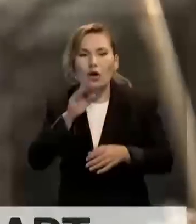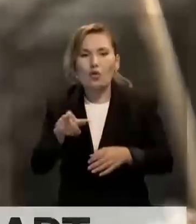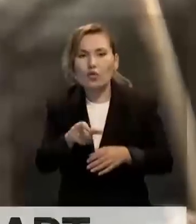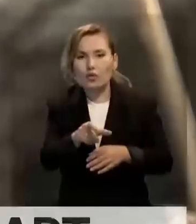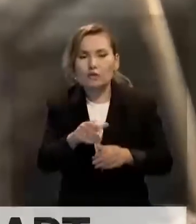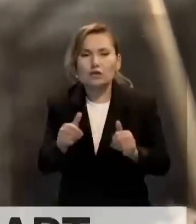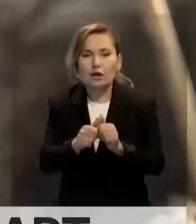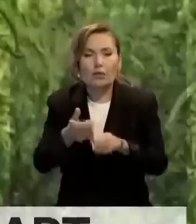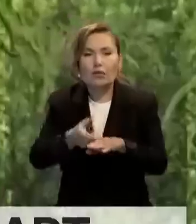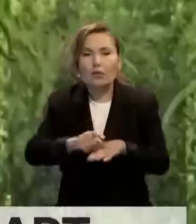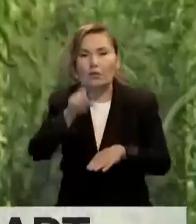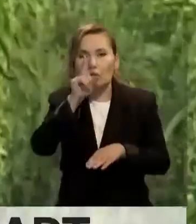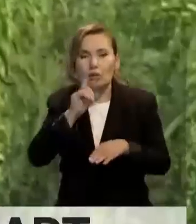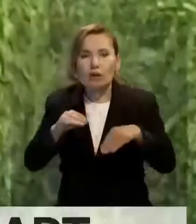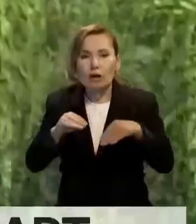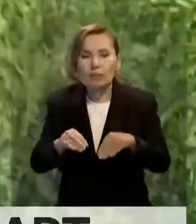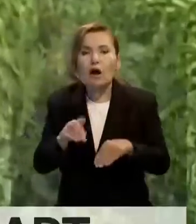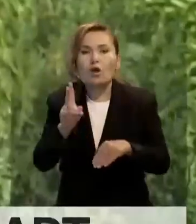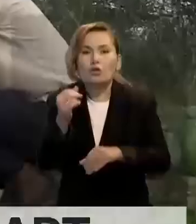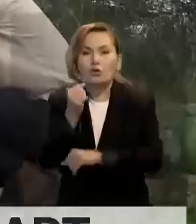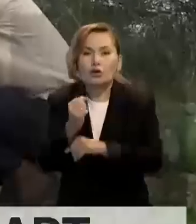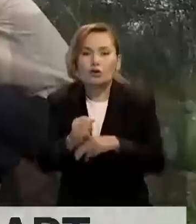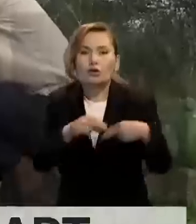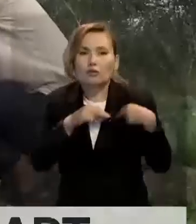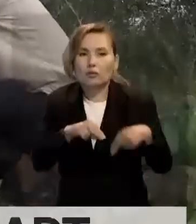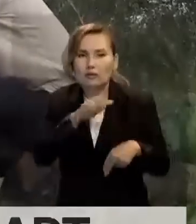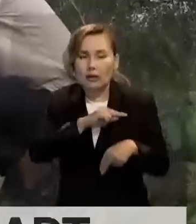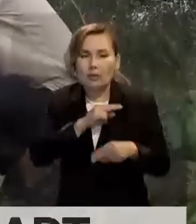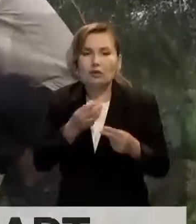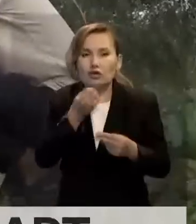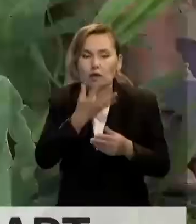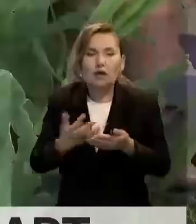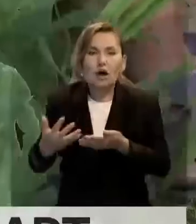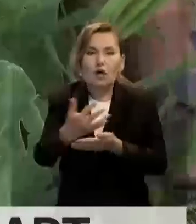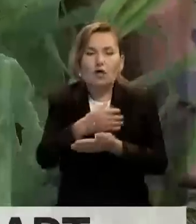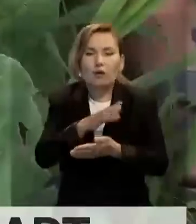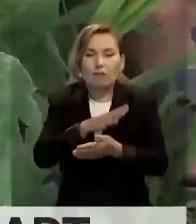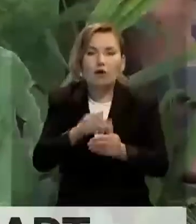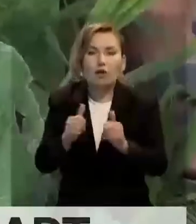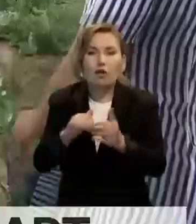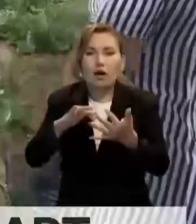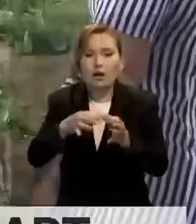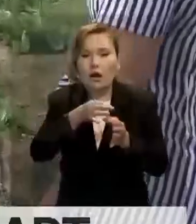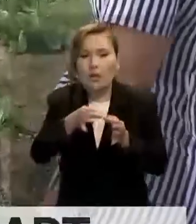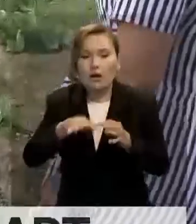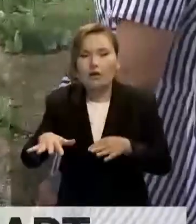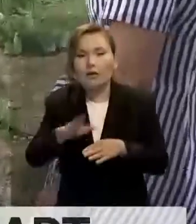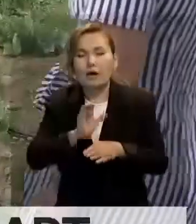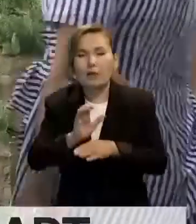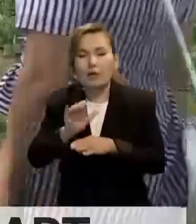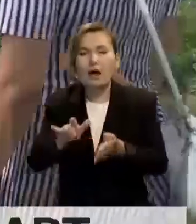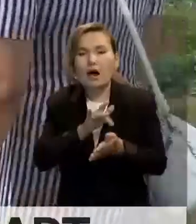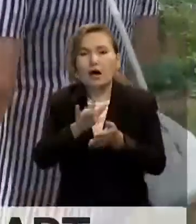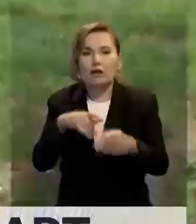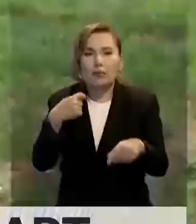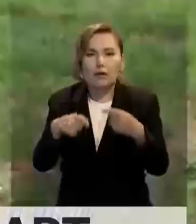егері өте құлайлы бастысы еңбе кетсен болғаны дейді бағбан. Бау бақша өнімдерін көшілес ауылдарға ғанаймес, өзге аудандарға және қалыға